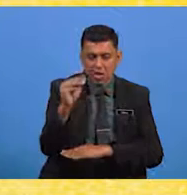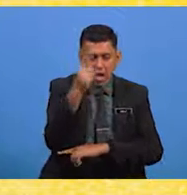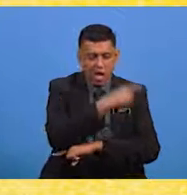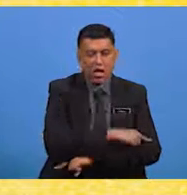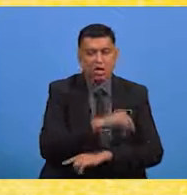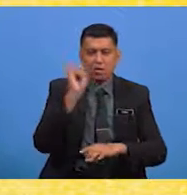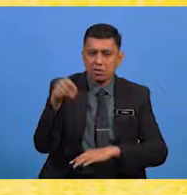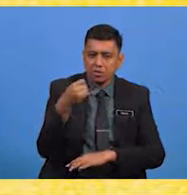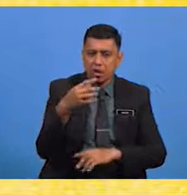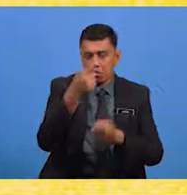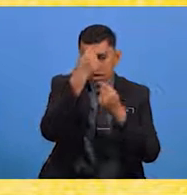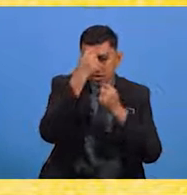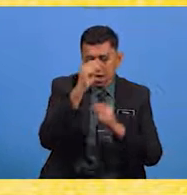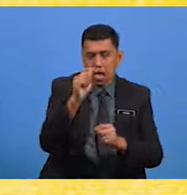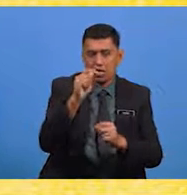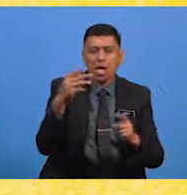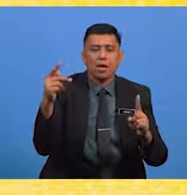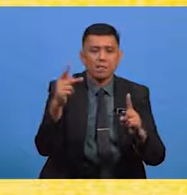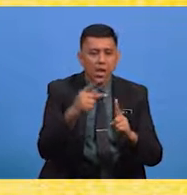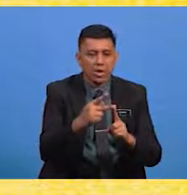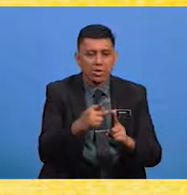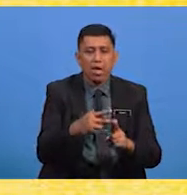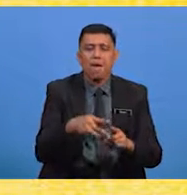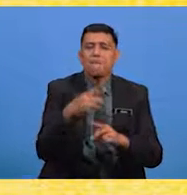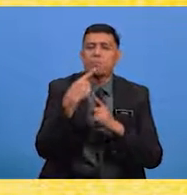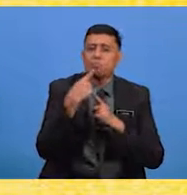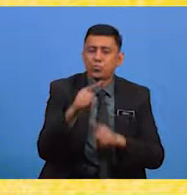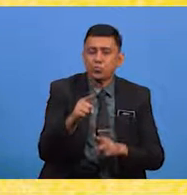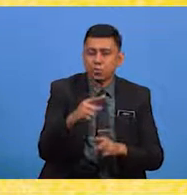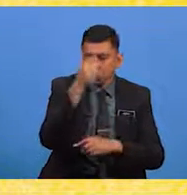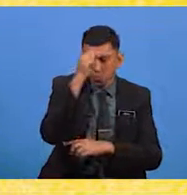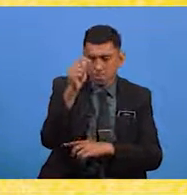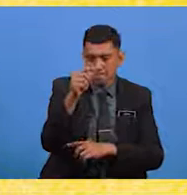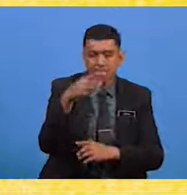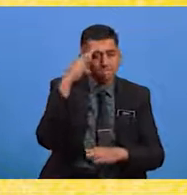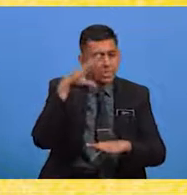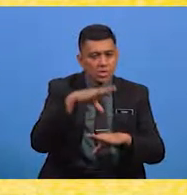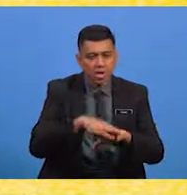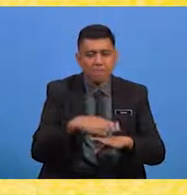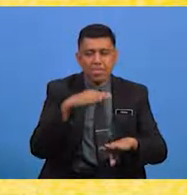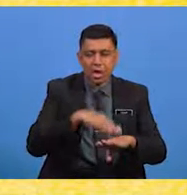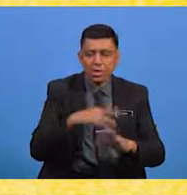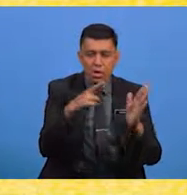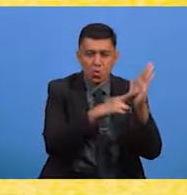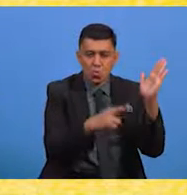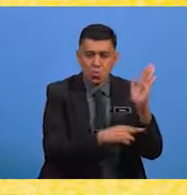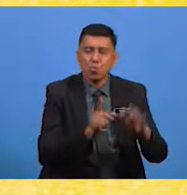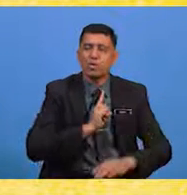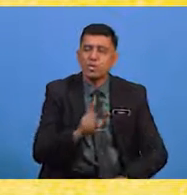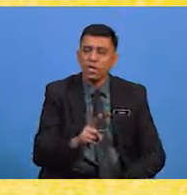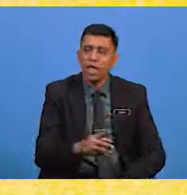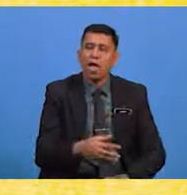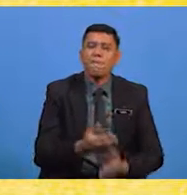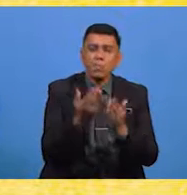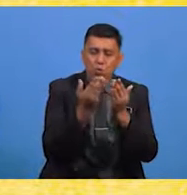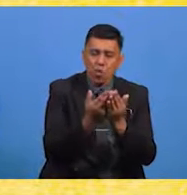Taat pada perintah Tuhan Percaya kepada rukun Islam Dan berdoa memohon